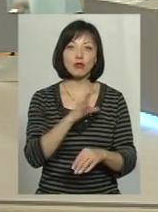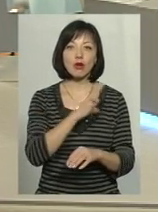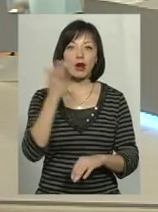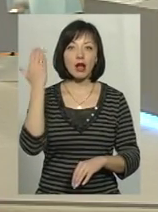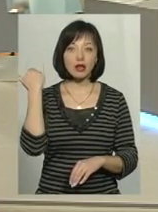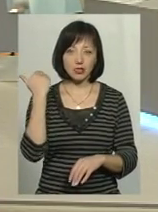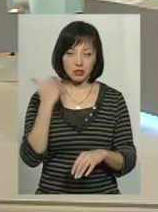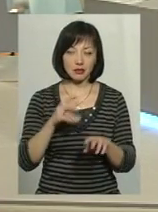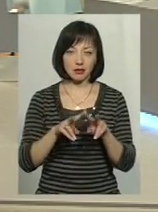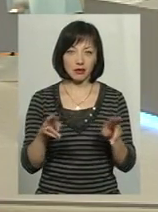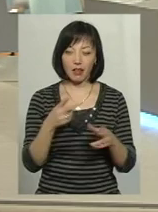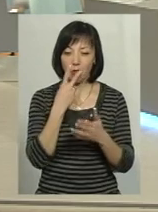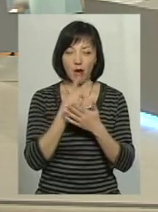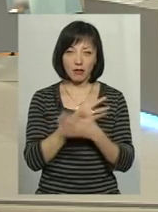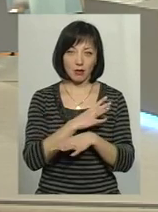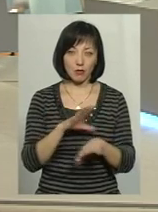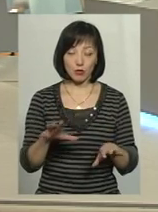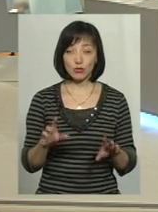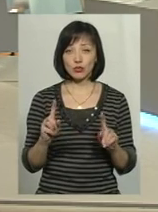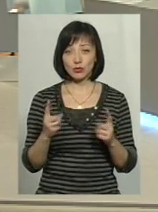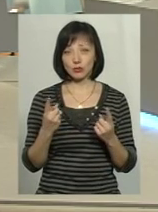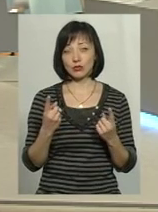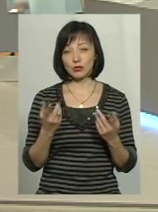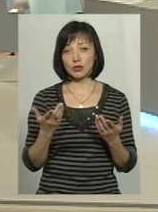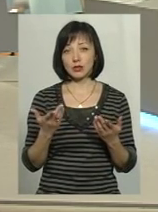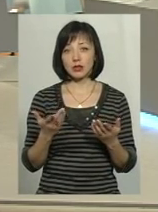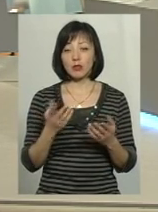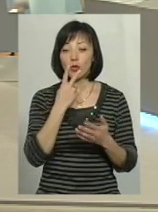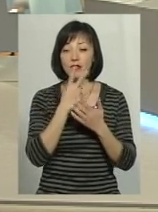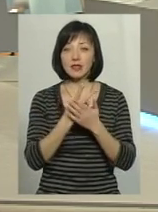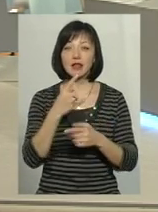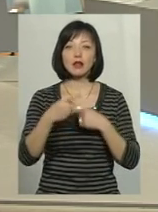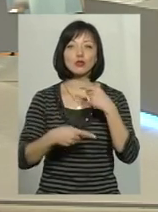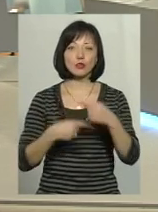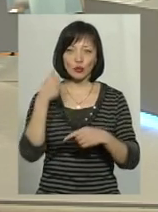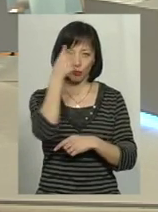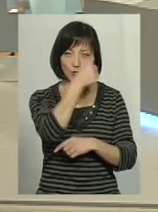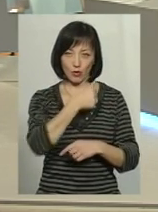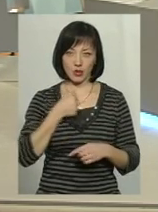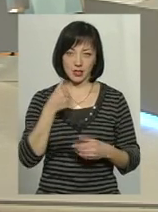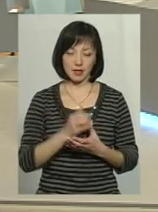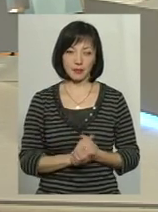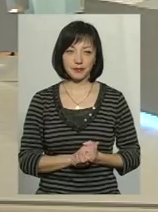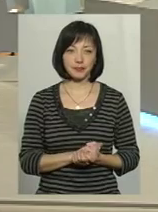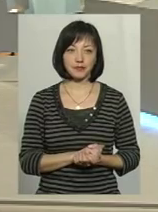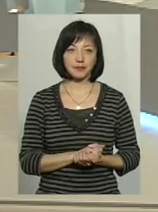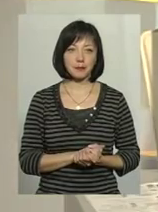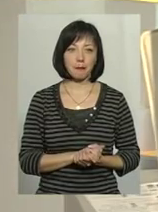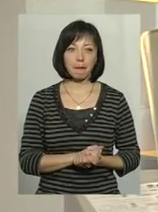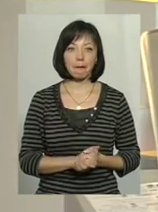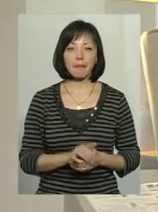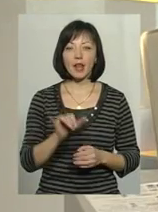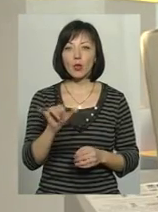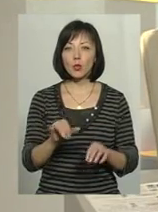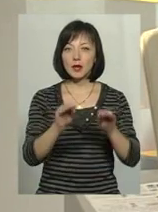раніше, і те, що тери не показували. От, дуже класно буде подивитися на це вже в наступному році. А у деклараціях